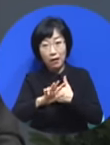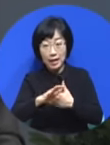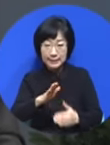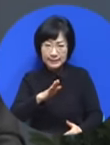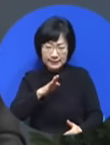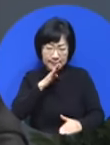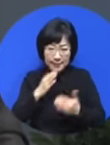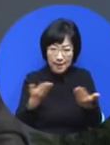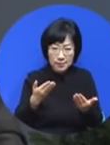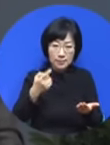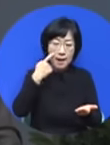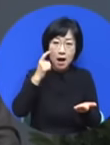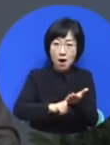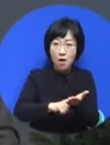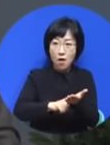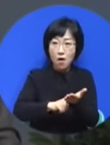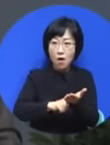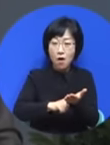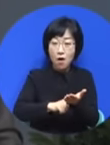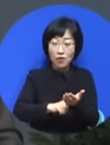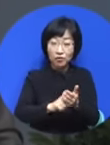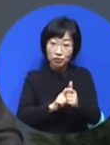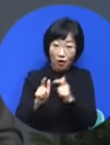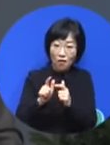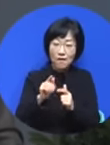더 중요한 거 진실이 보이기 시작했습니다.